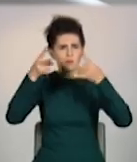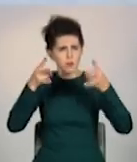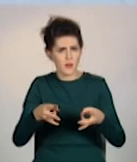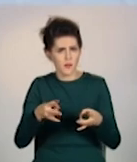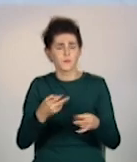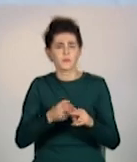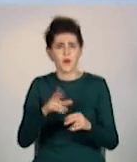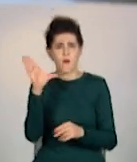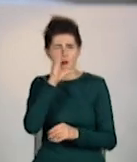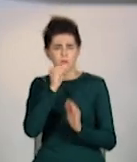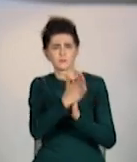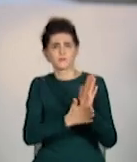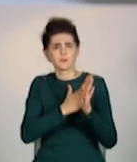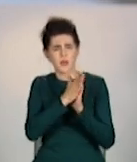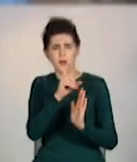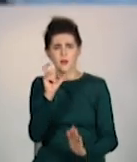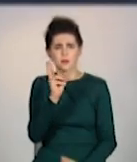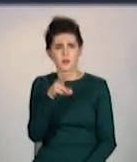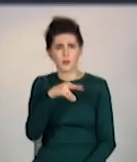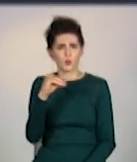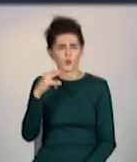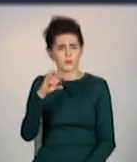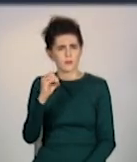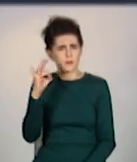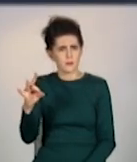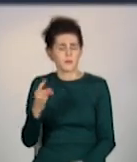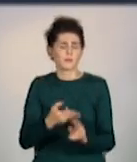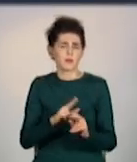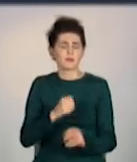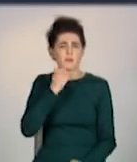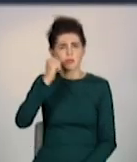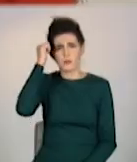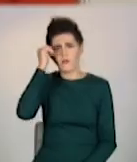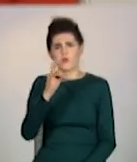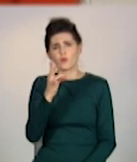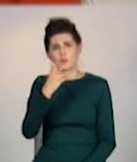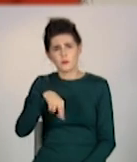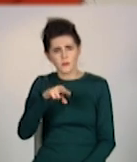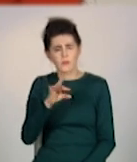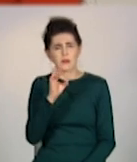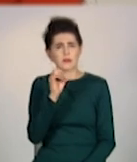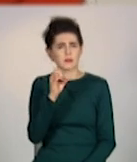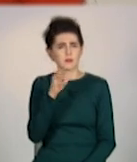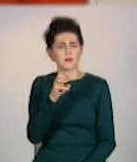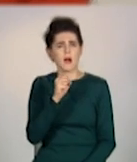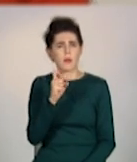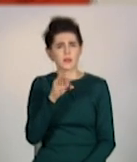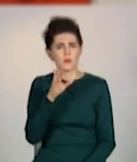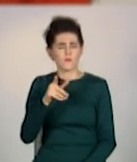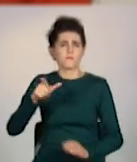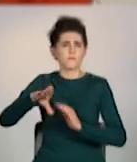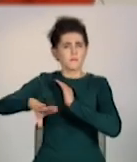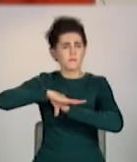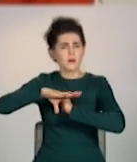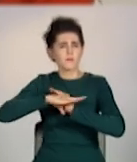успішно, та Уклюдер закриває цю проблему. Дякую фонду Рінату Ахметову за те, що він допомагає